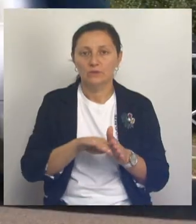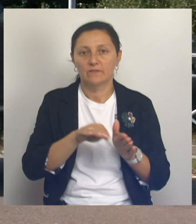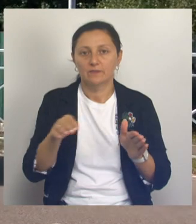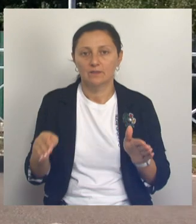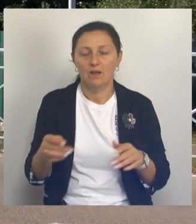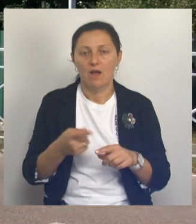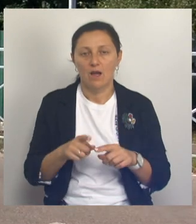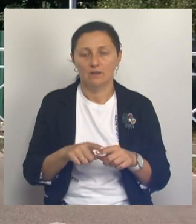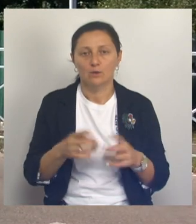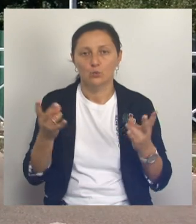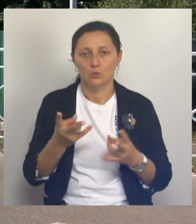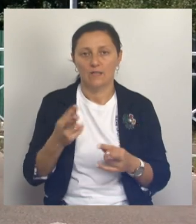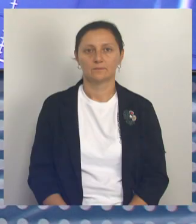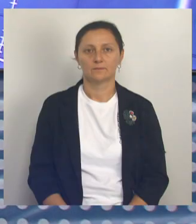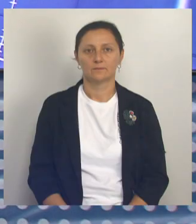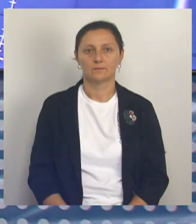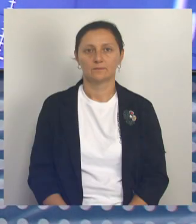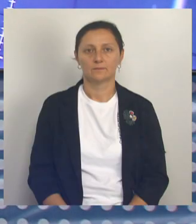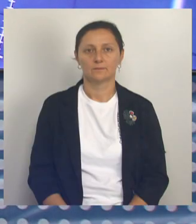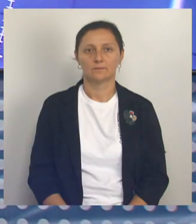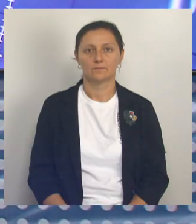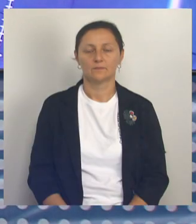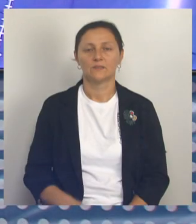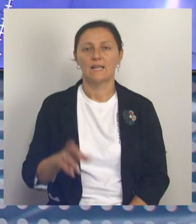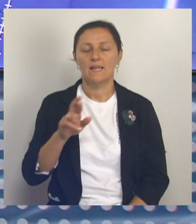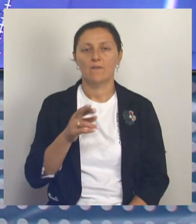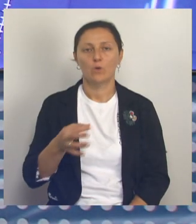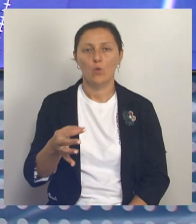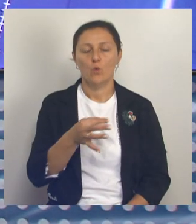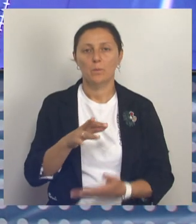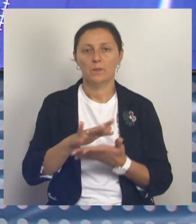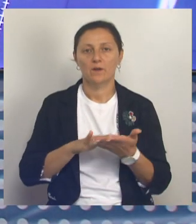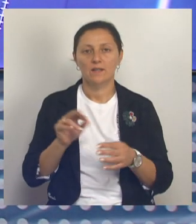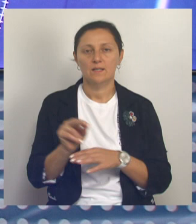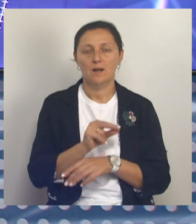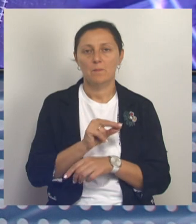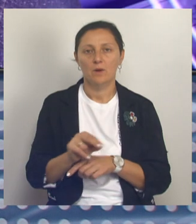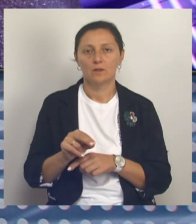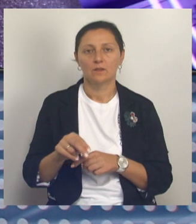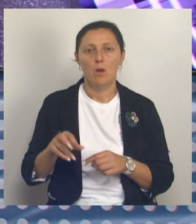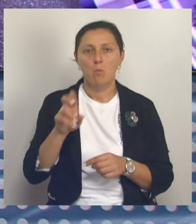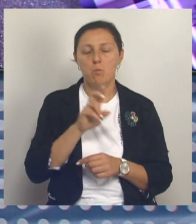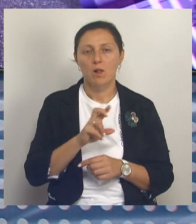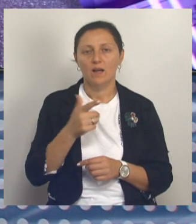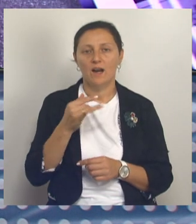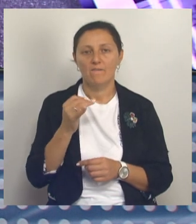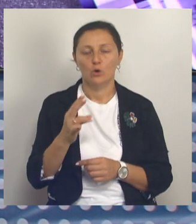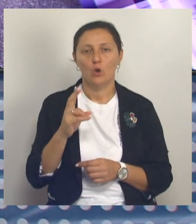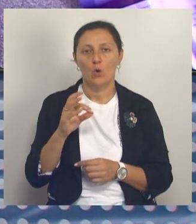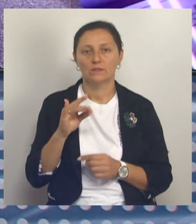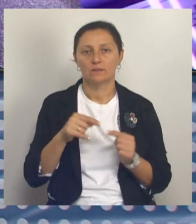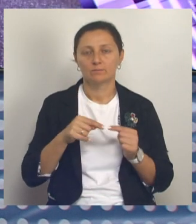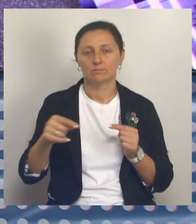– действенная мера для водителей. А в Яковлевском округе продолжают ремонтировать участок трассы Белгород-Граево-Ронкозинка